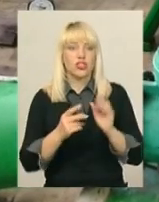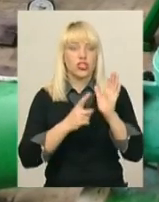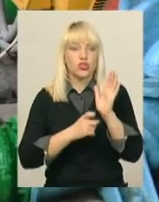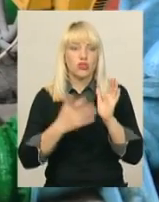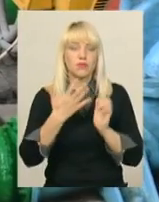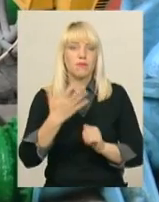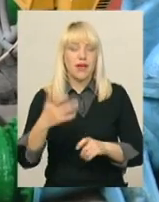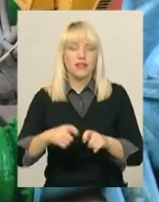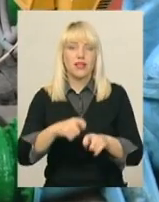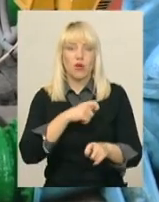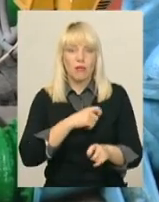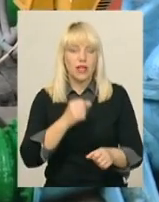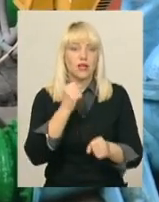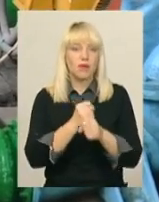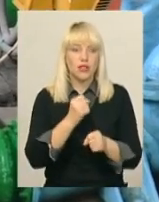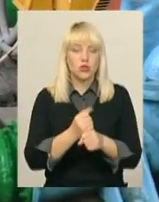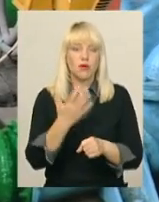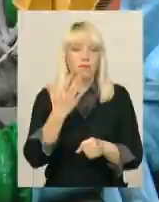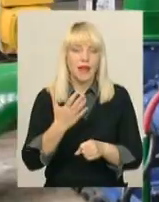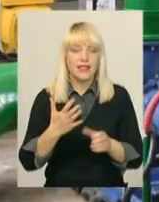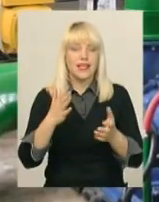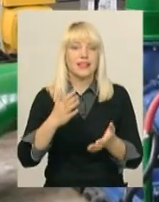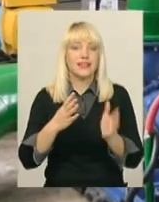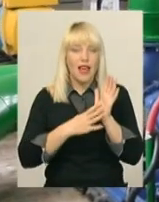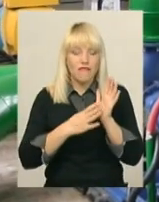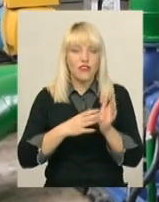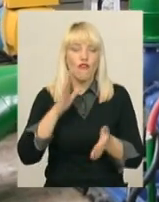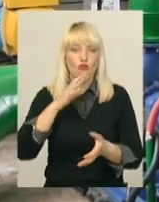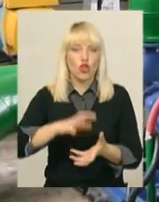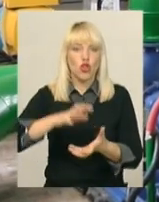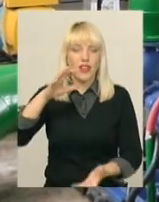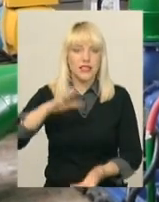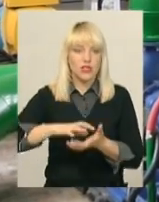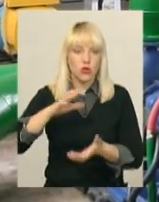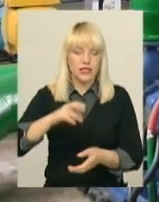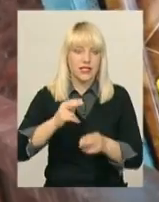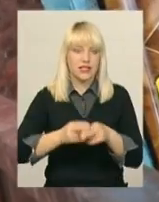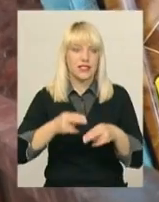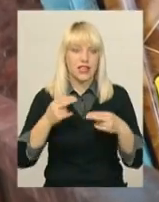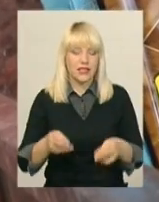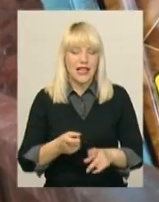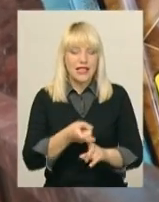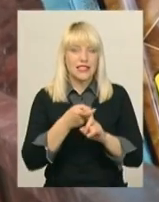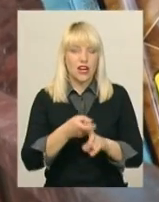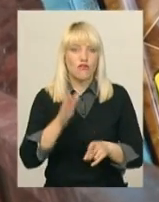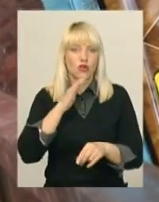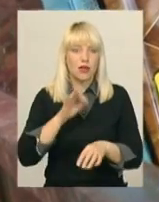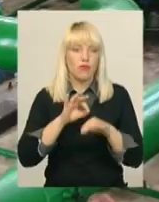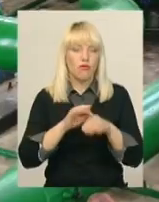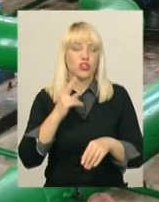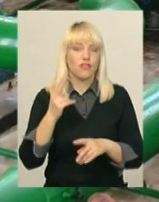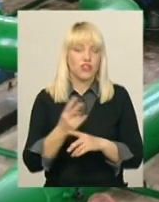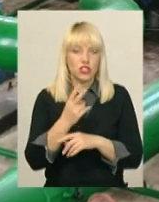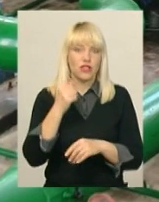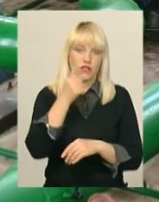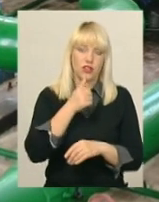кілометрів. У місті працює 9 водонасосних станцій. З незараження води і промивку мереж працівники водоканалу проводять двічі на рік – восени